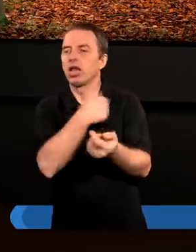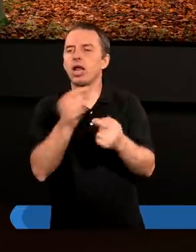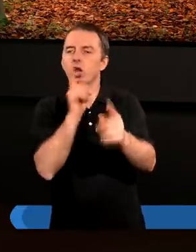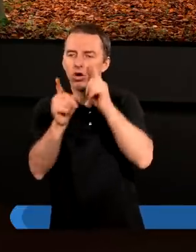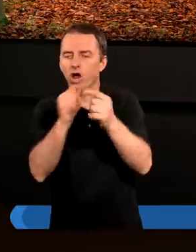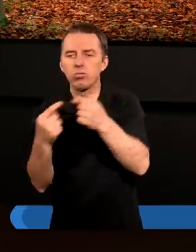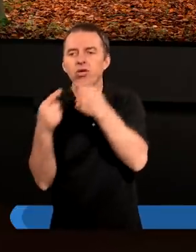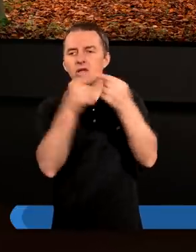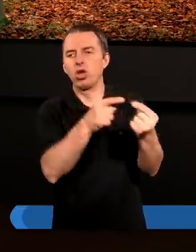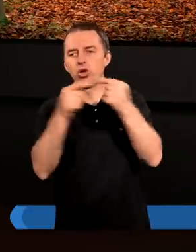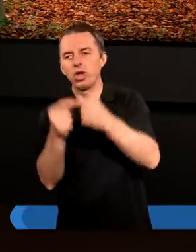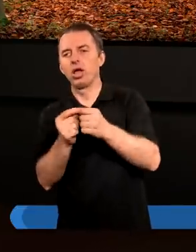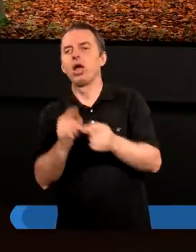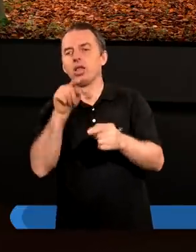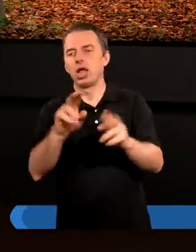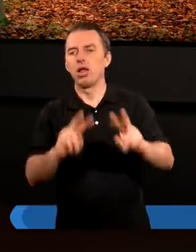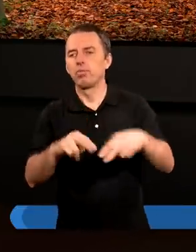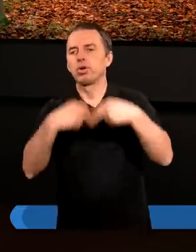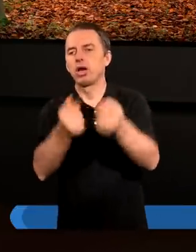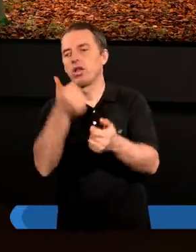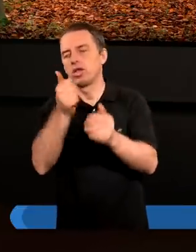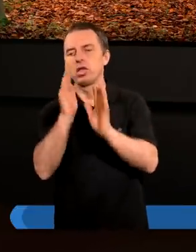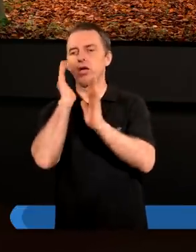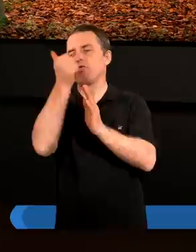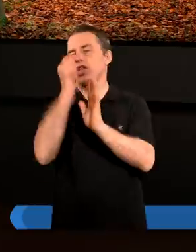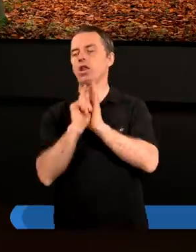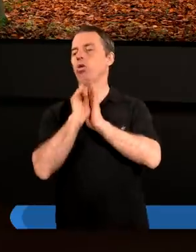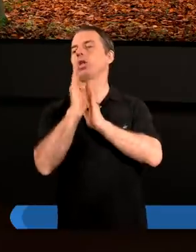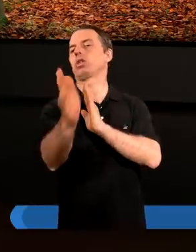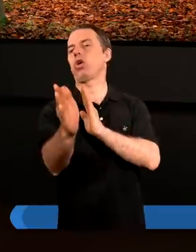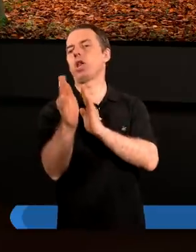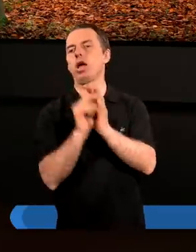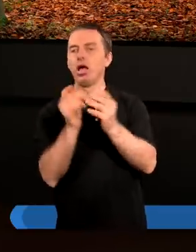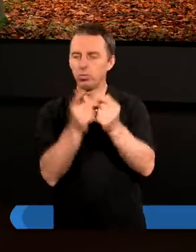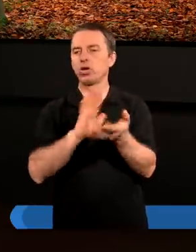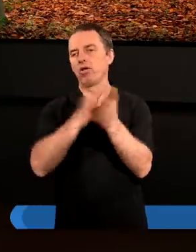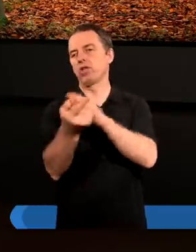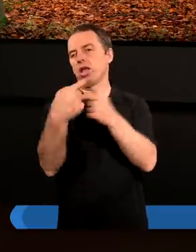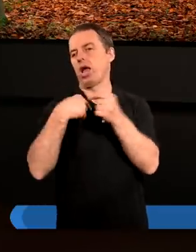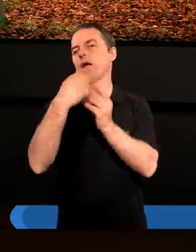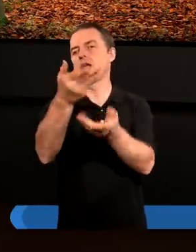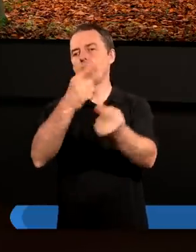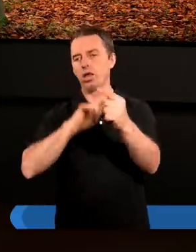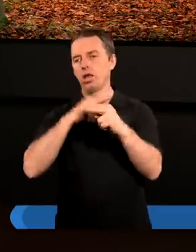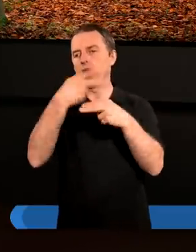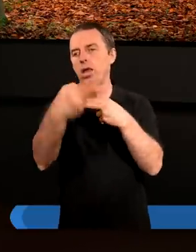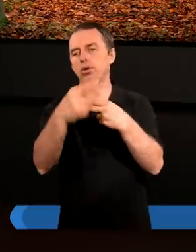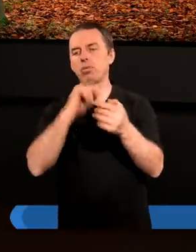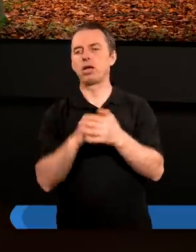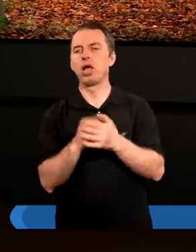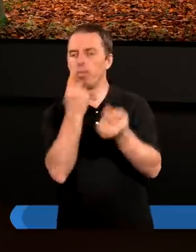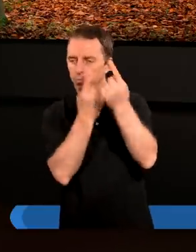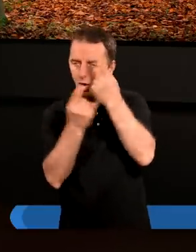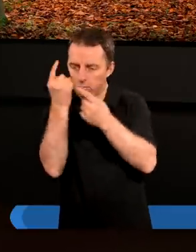dyskusji, bo tak ten przekaz idzie tylko w jedną stronę. Warto by było pomyśleć,